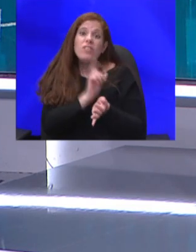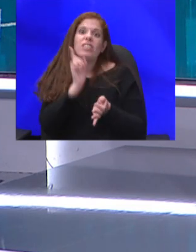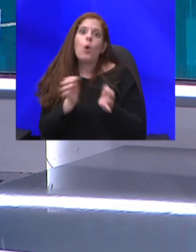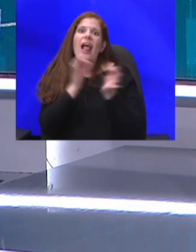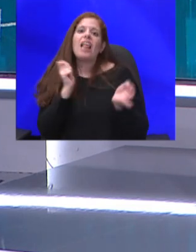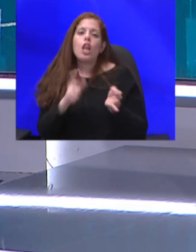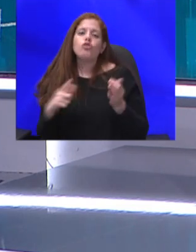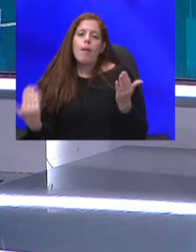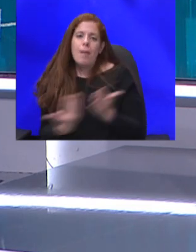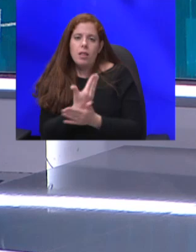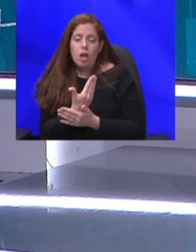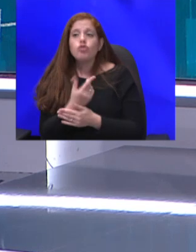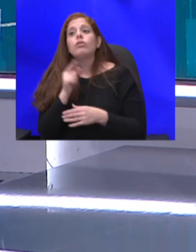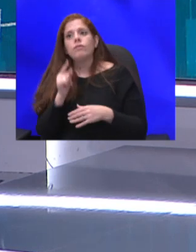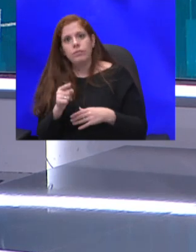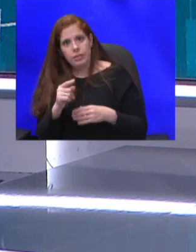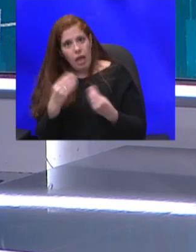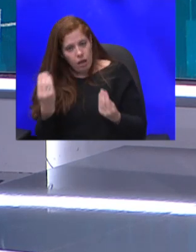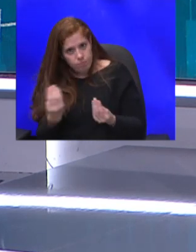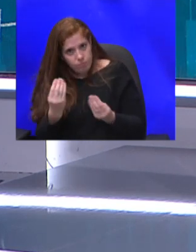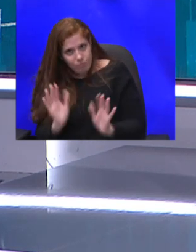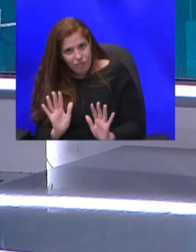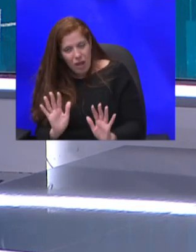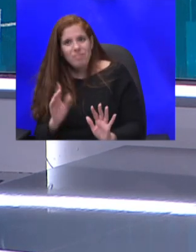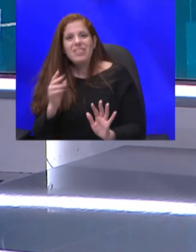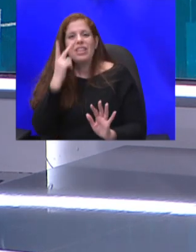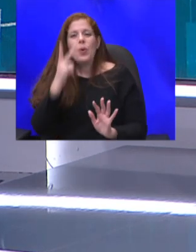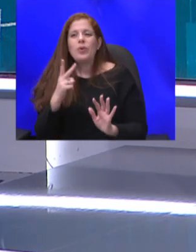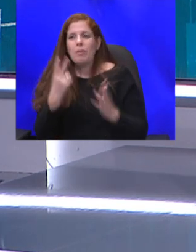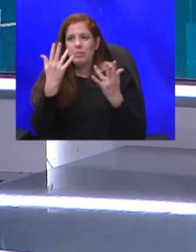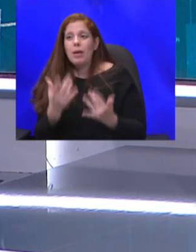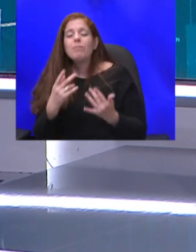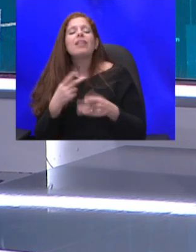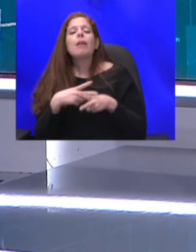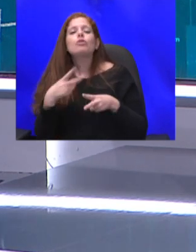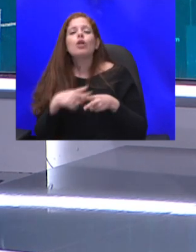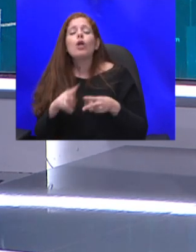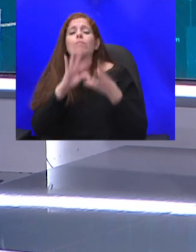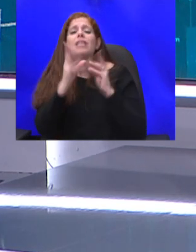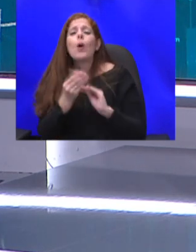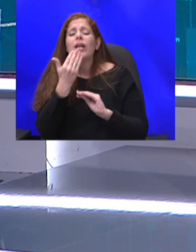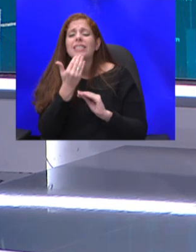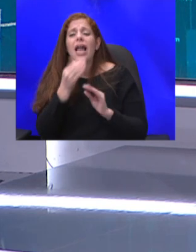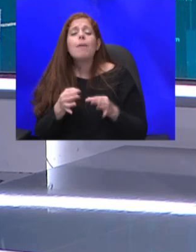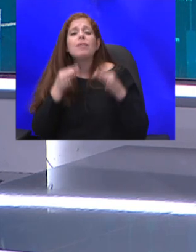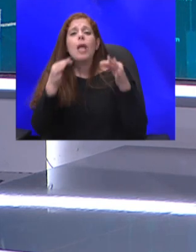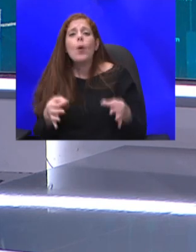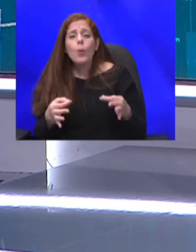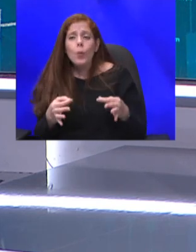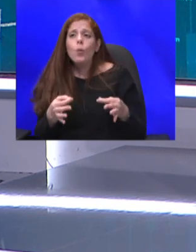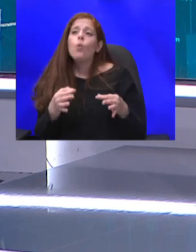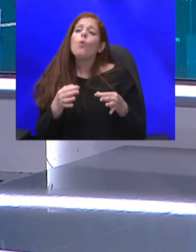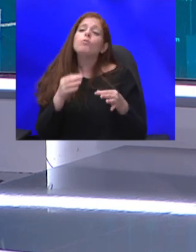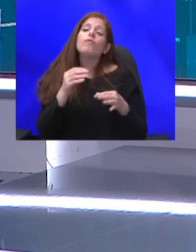חתיכת אירוע תראו שנייה את המספרים נתחיל ממשקנתאות בסך הכל הישראלים דחו את השלומים על משקנתאות בשווי של יותר מ-100